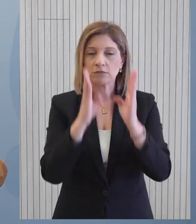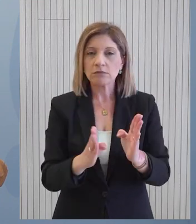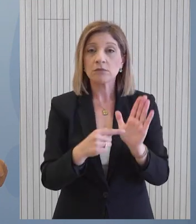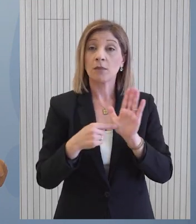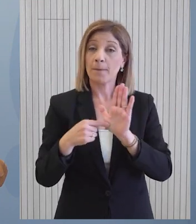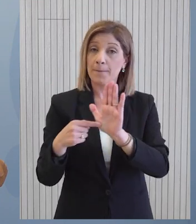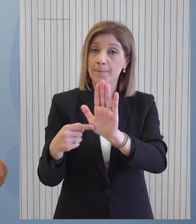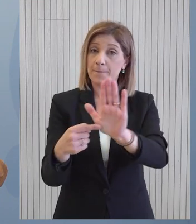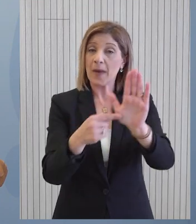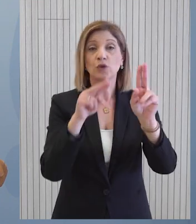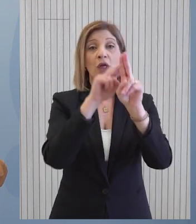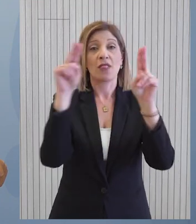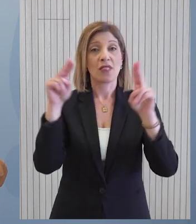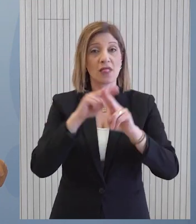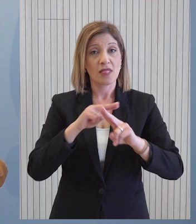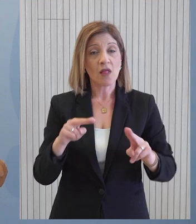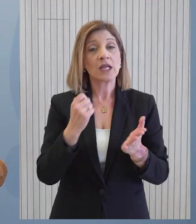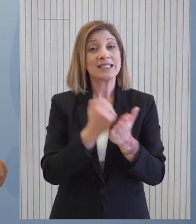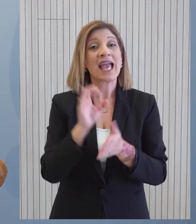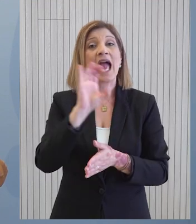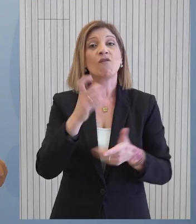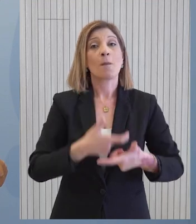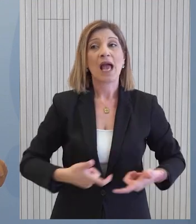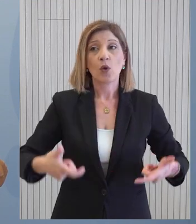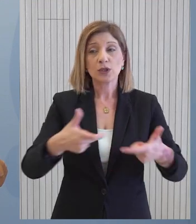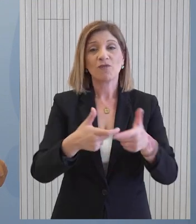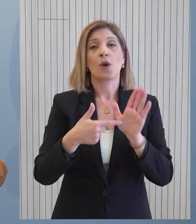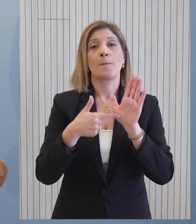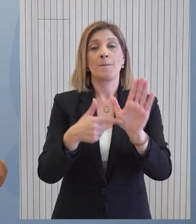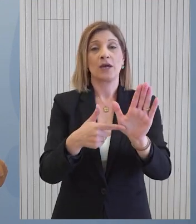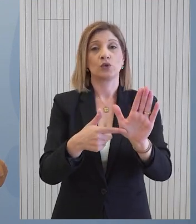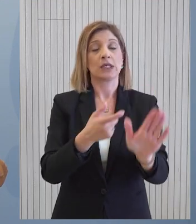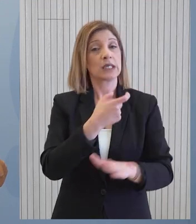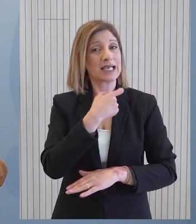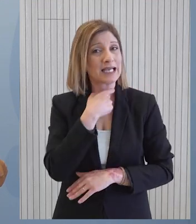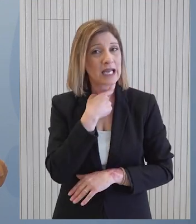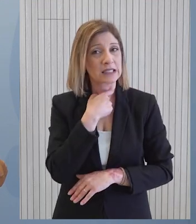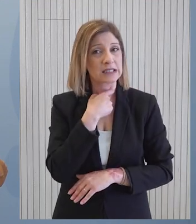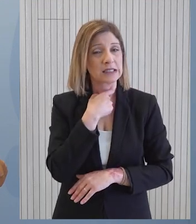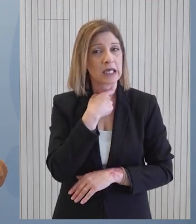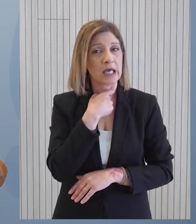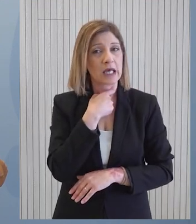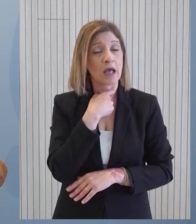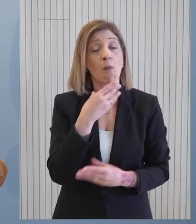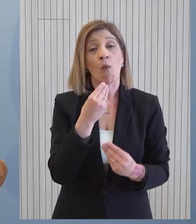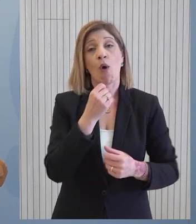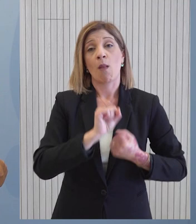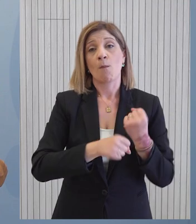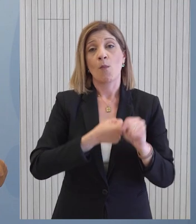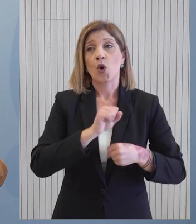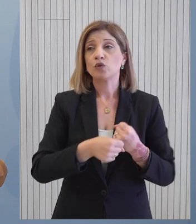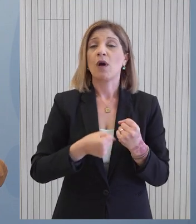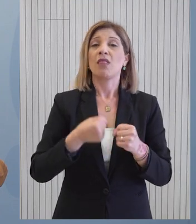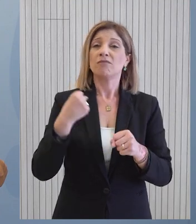παρουσίασε σε διεθνή φόρα αλλά και ενώπιον του Ευρωπαϊκού Συμβουλίου. Χρειάστηκε πολλή προσπάθεια,